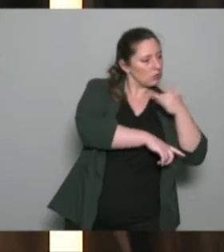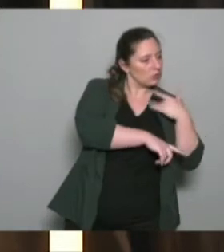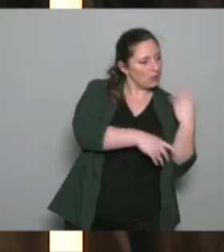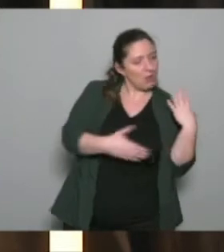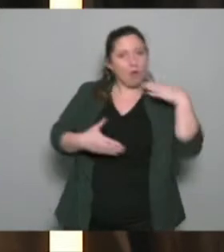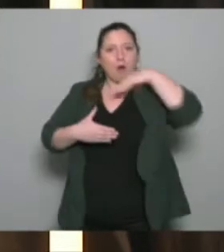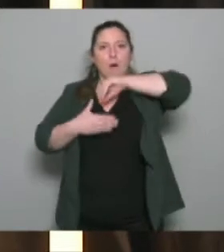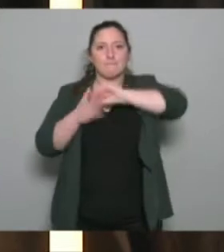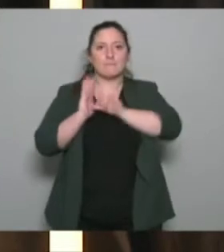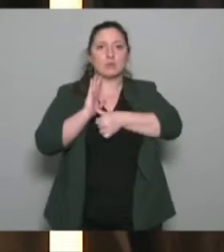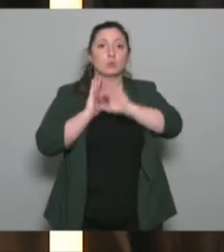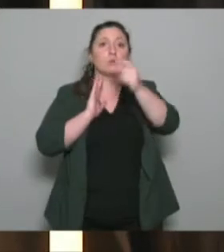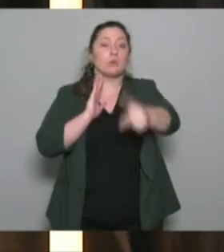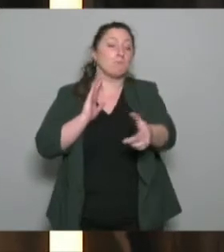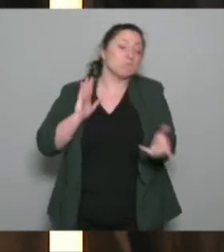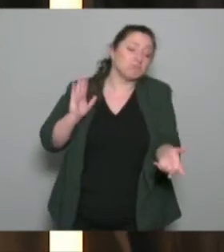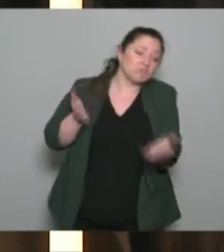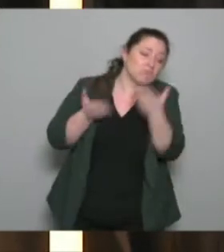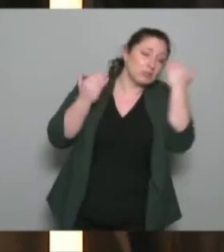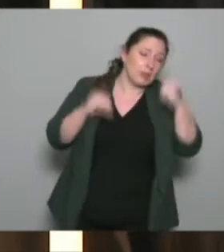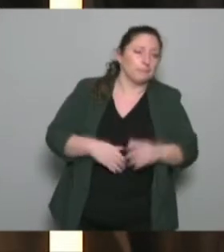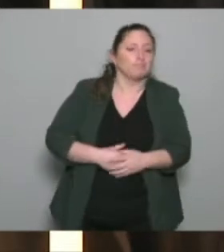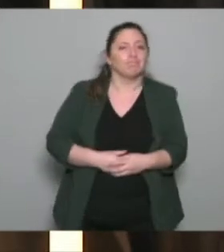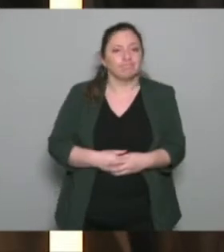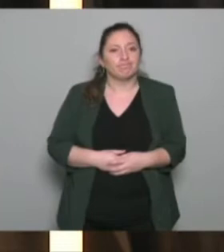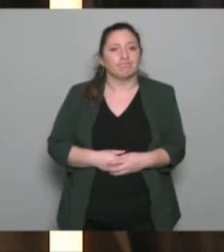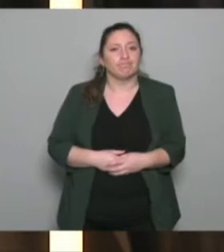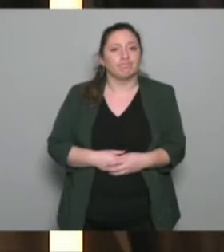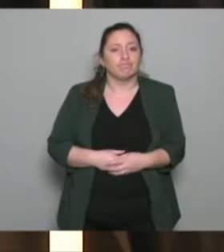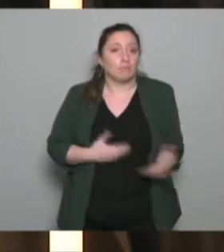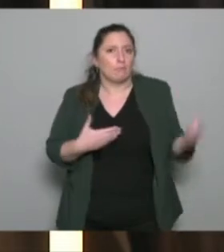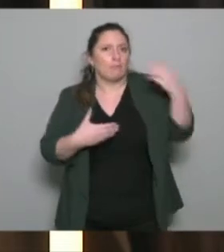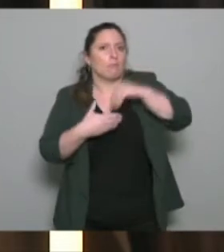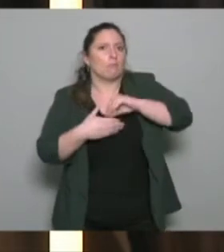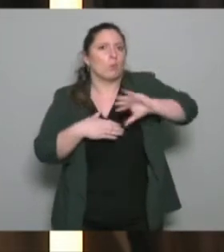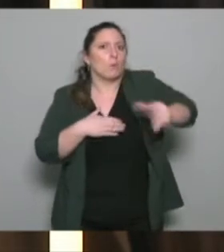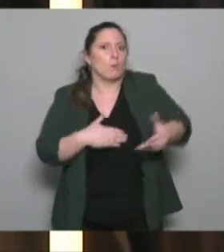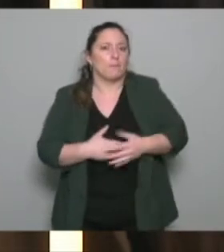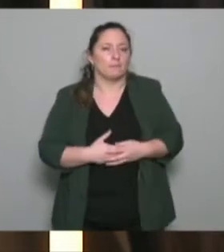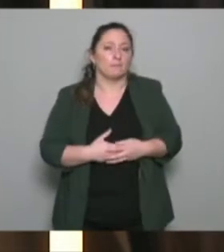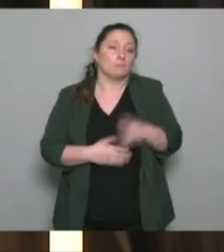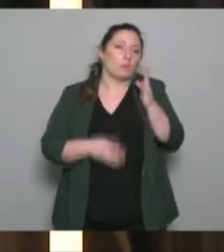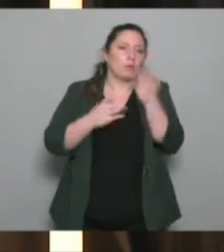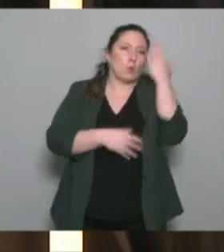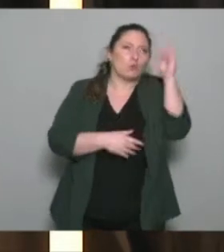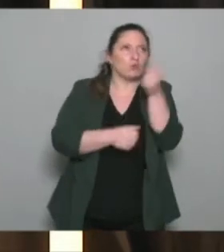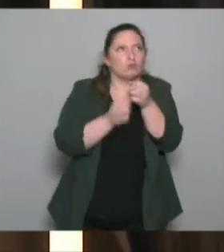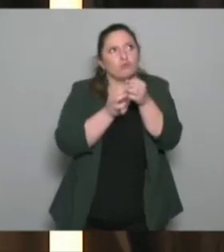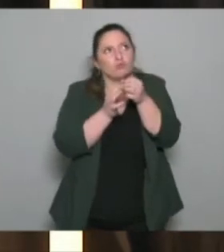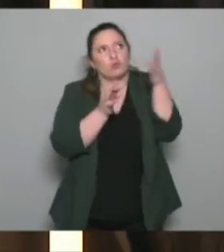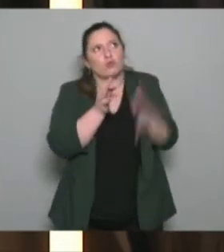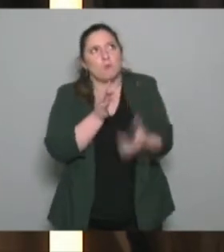cette identité ? Ce n pas sûr. Et pour qu'elle en fasse partie, il y a deux solutions. Il y a peut-être plusieurs, mais j'en vois deux.